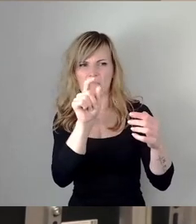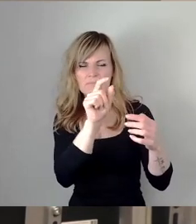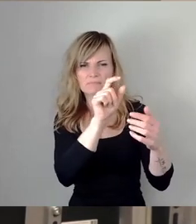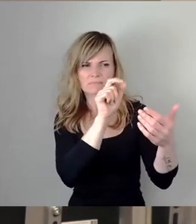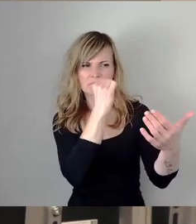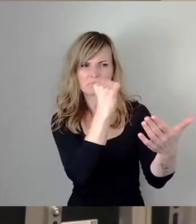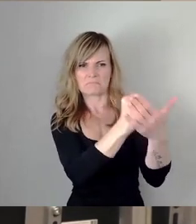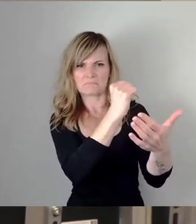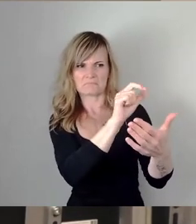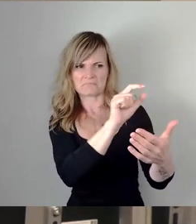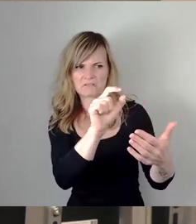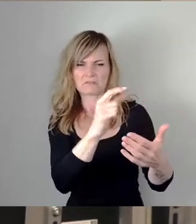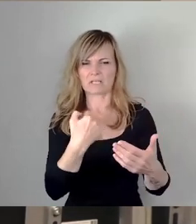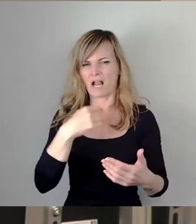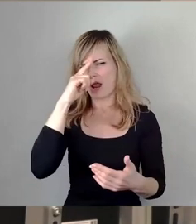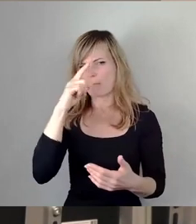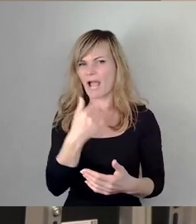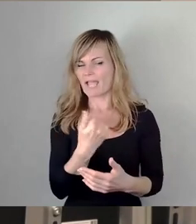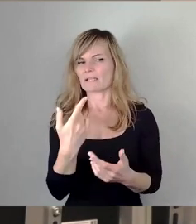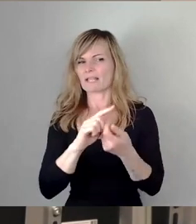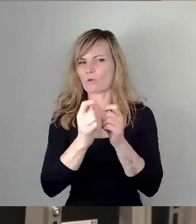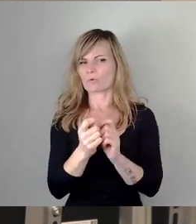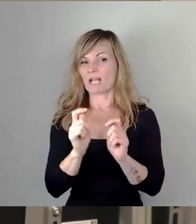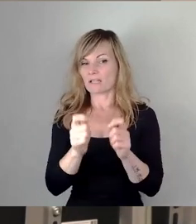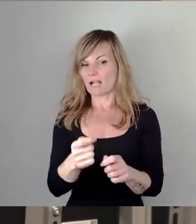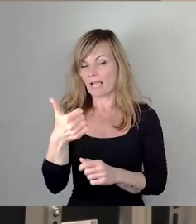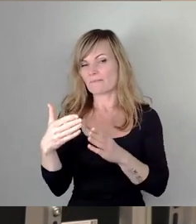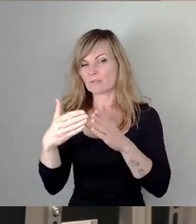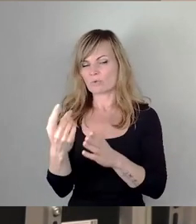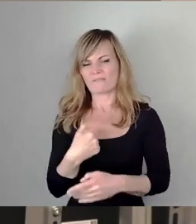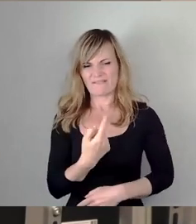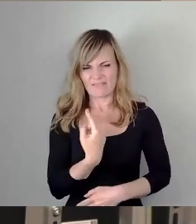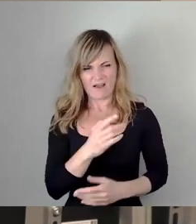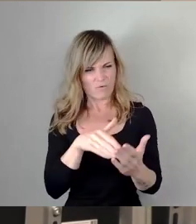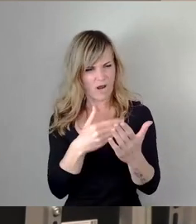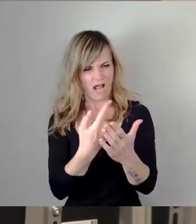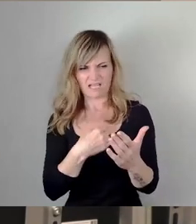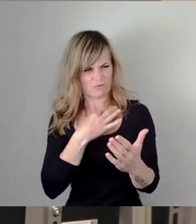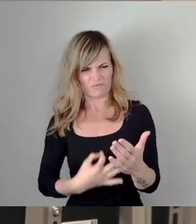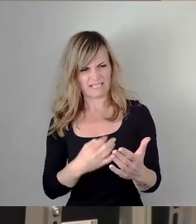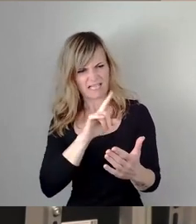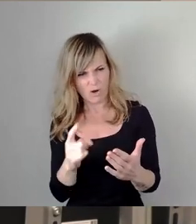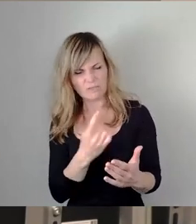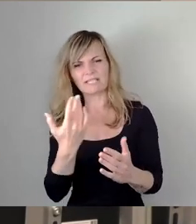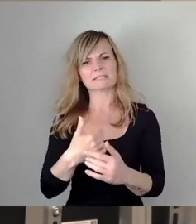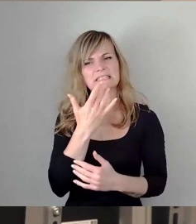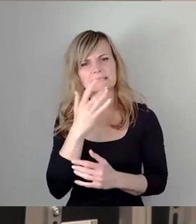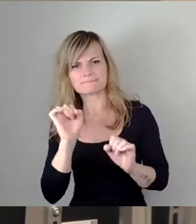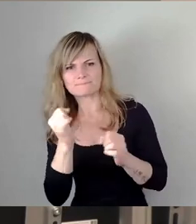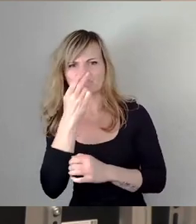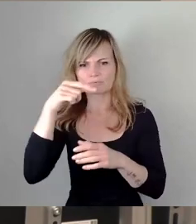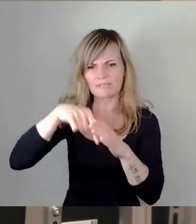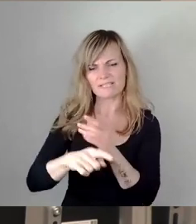einen Änderungsantrag einer Fraktion, weil wir waren auch nicht wirklich zufrieden mit der Vorlage, haben uns dann die Mühe gemacht, da mal ein bisschen tiefer reinzugehen und zu sagen, das